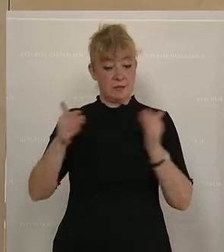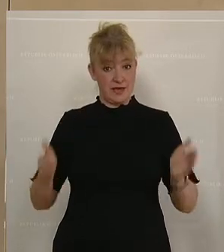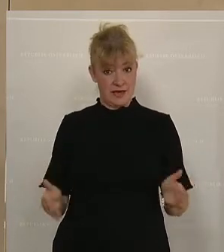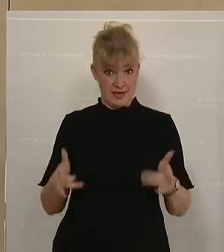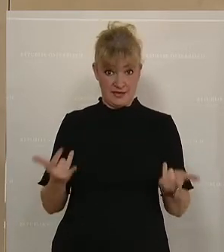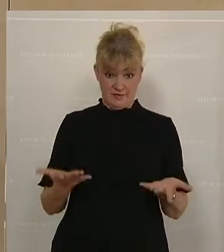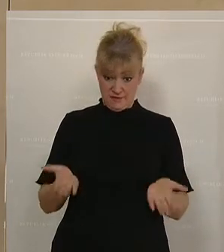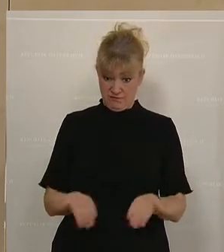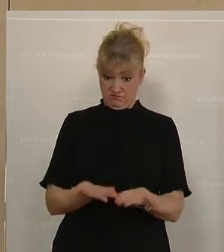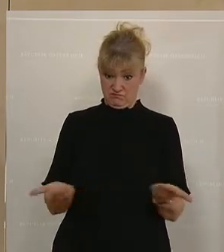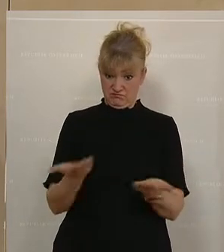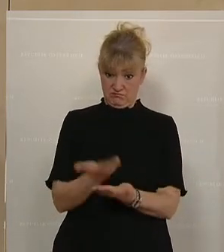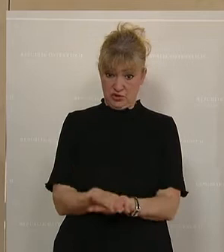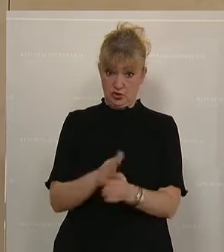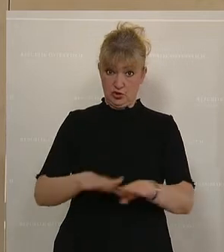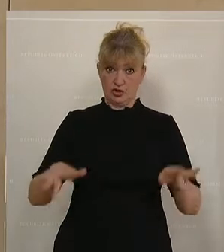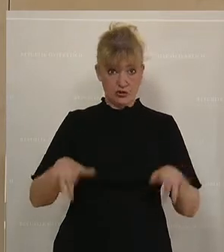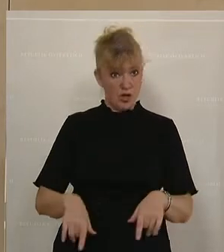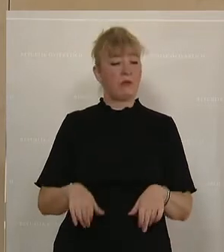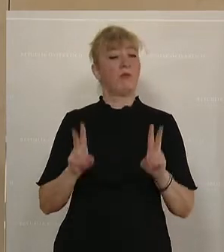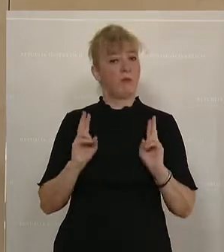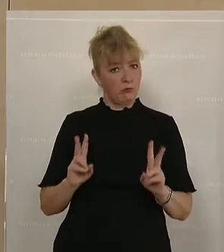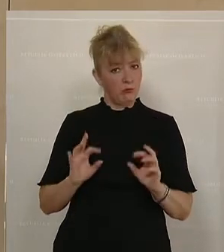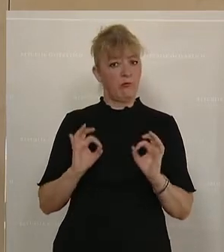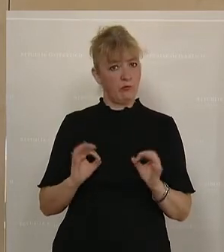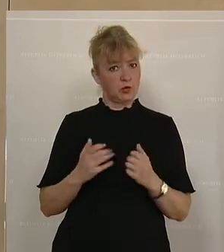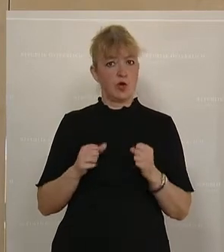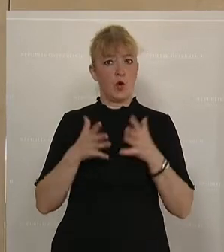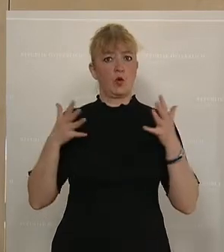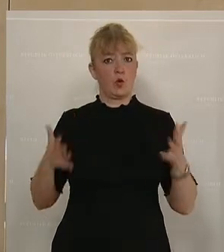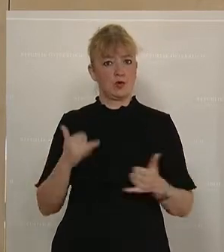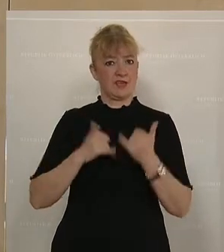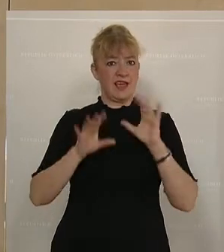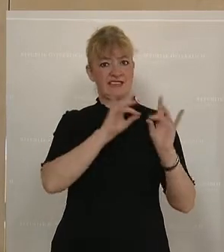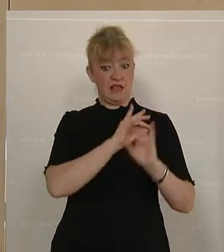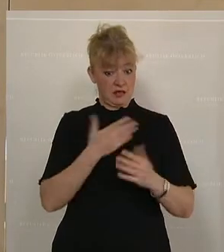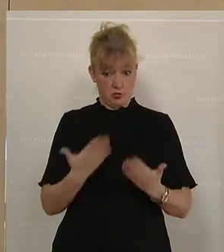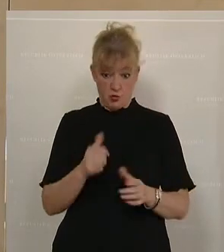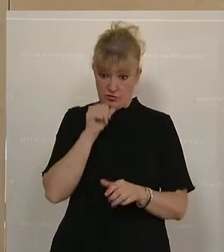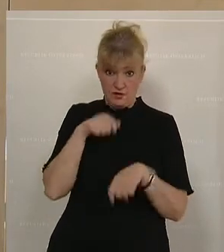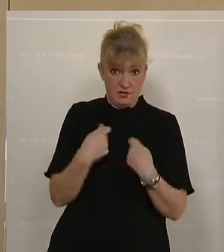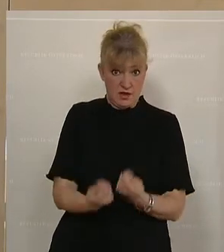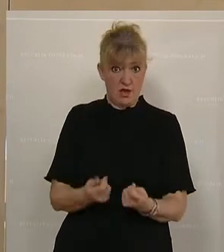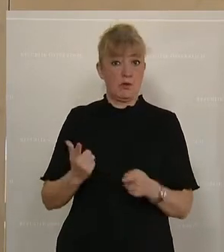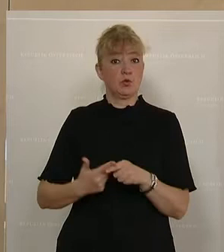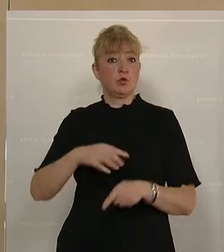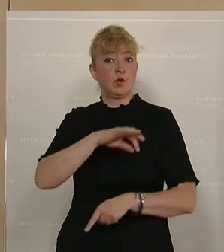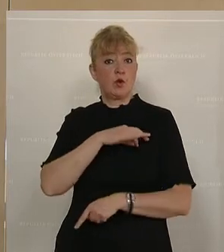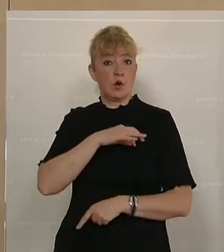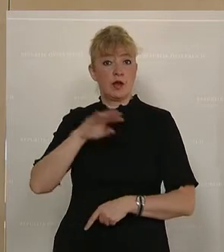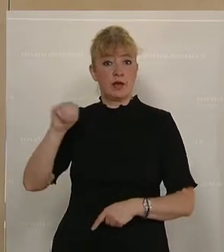jetzt auf den Tisch legen, das hat wirklich in dieser Dimension, in diesen letzten Jahrzehnten nicht gegeben. Und Kollege Muchitsch,